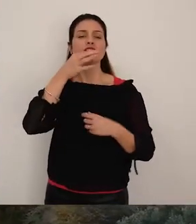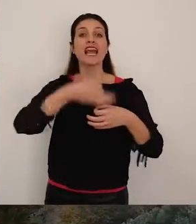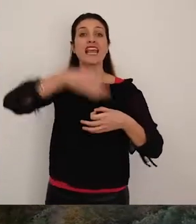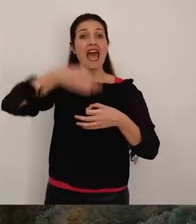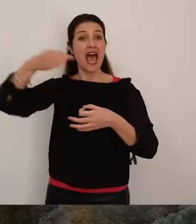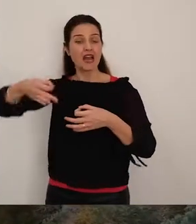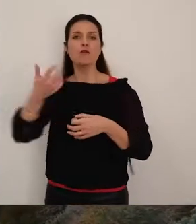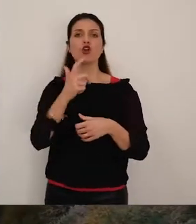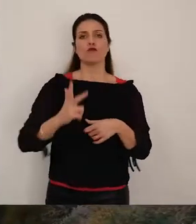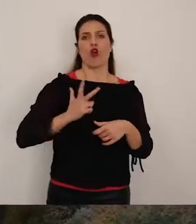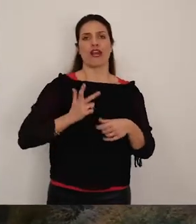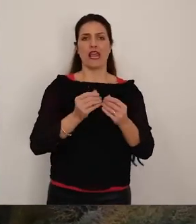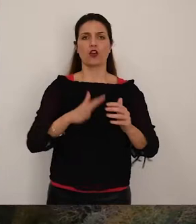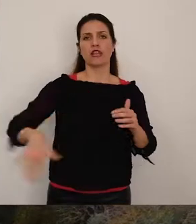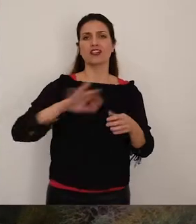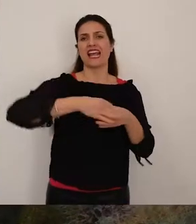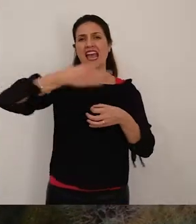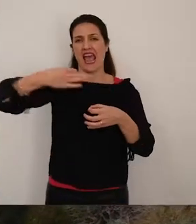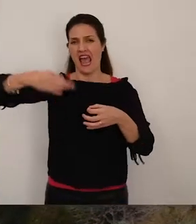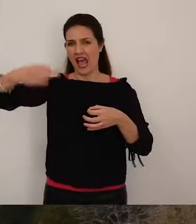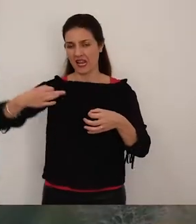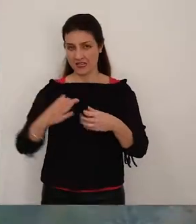alla presenza di canneti nel suo territorio.